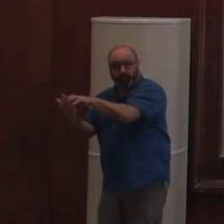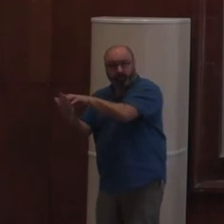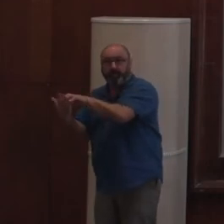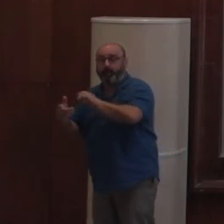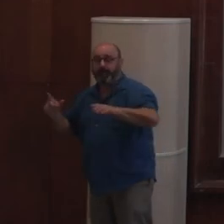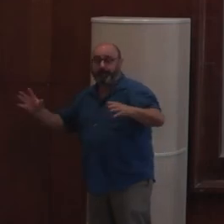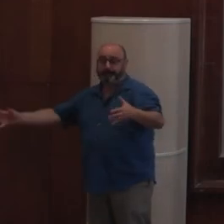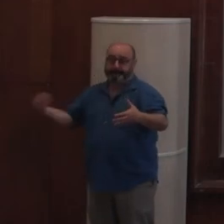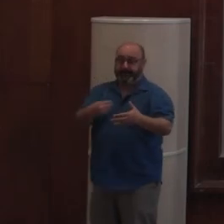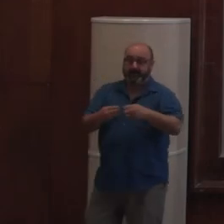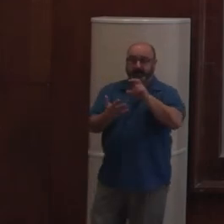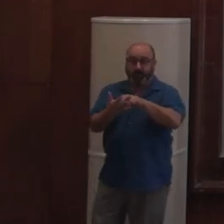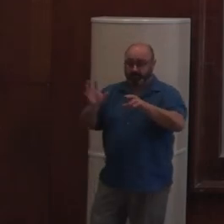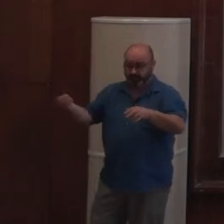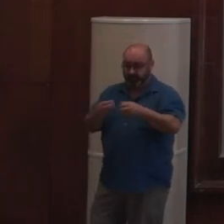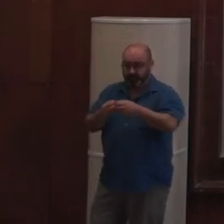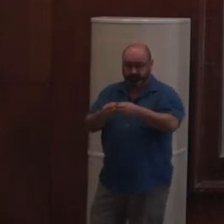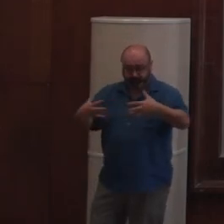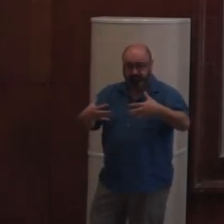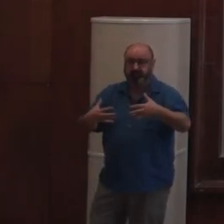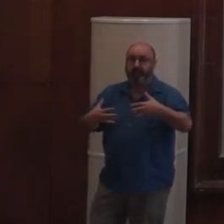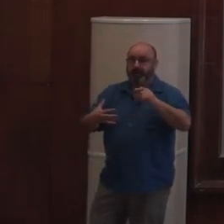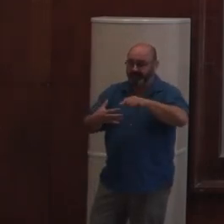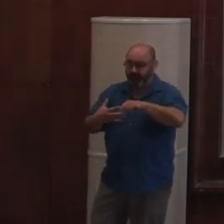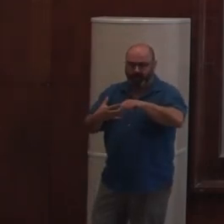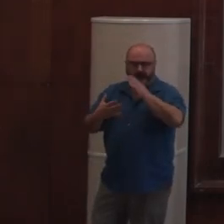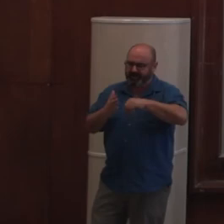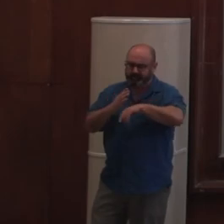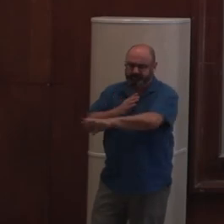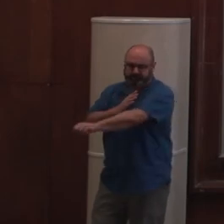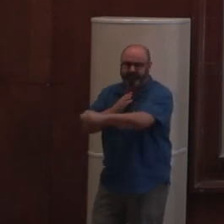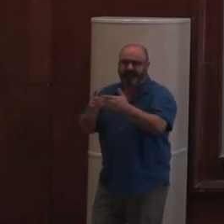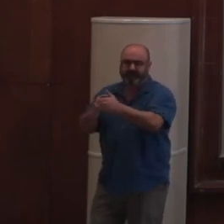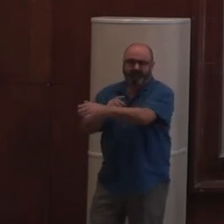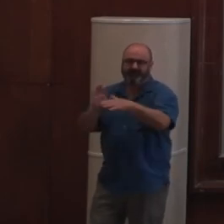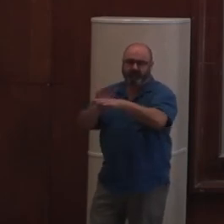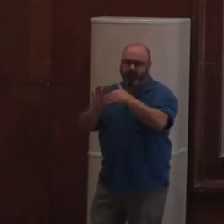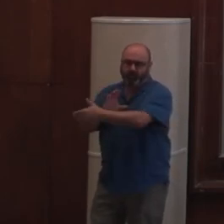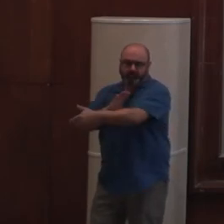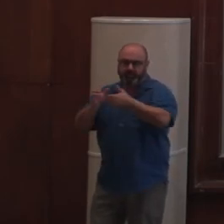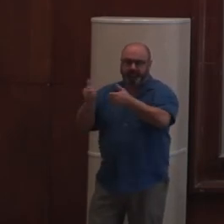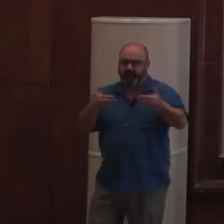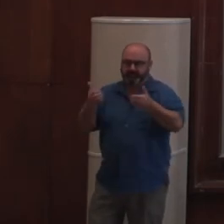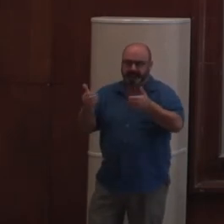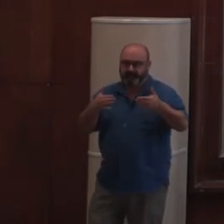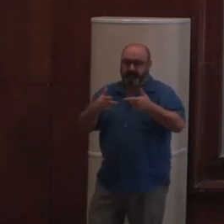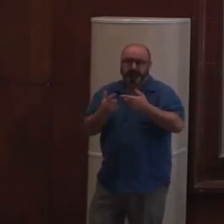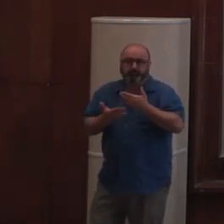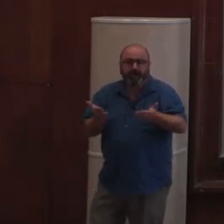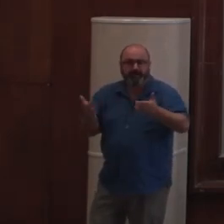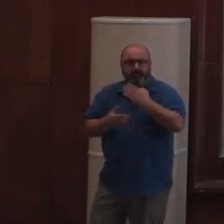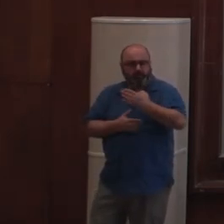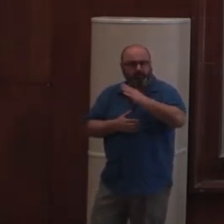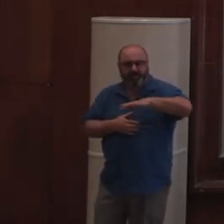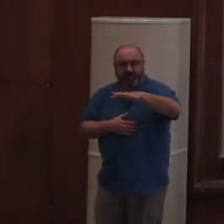déployer sur Plone et ça va trouver toutes les photos qui sont stockées dans le site et les faire défiler. C simple. C'est normal comme besoin.